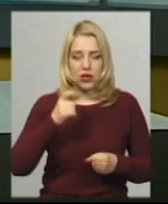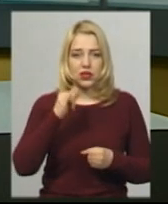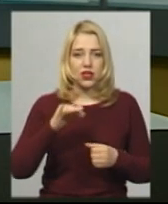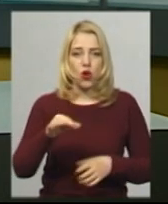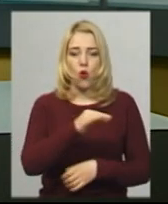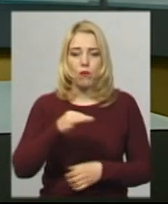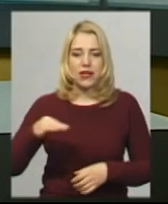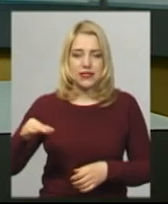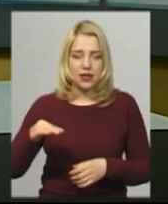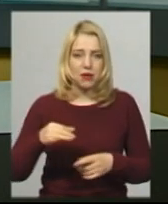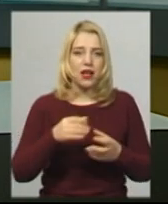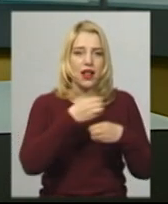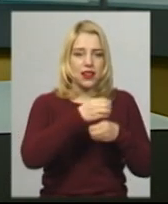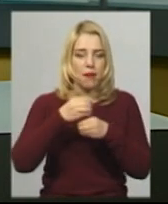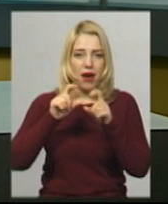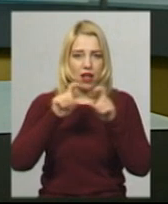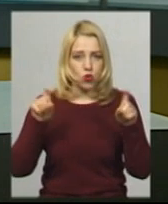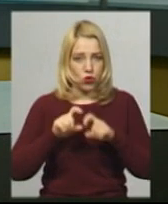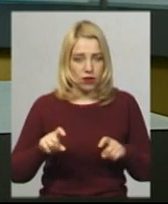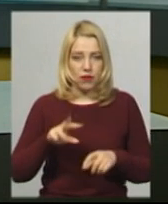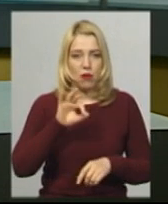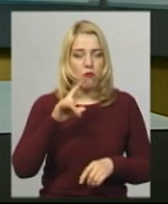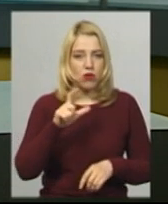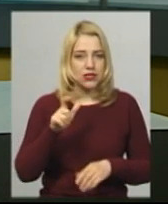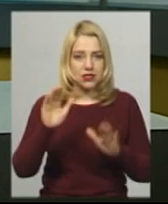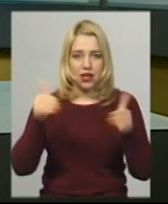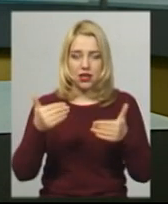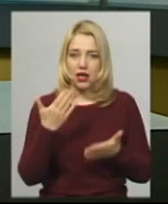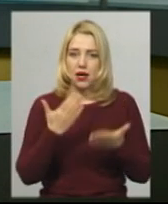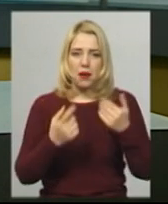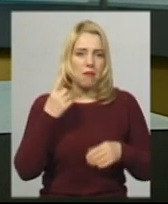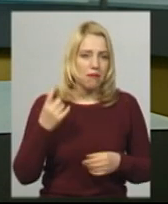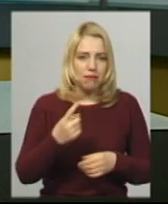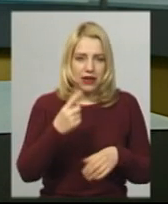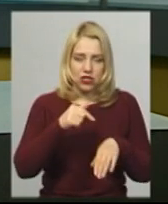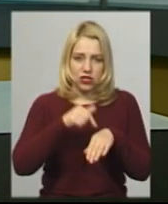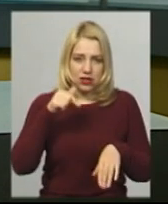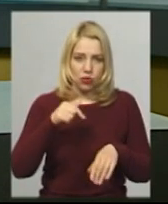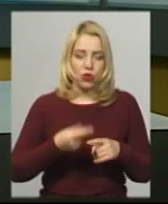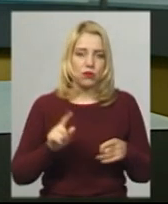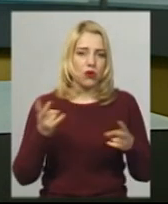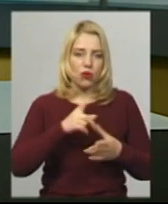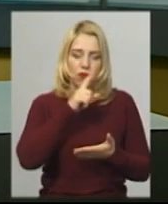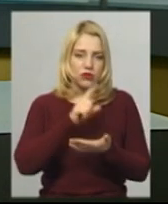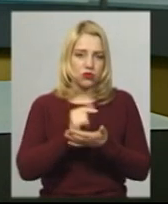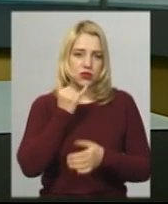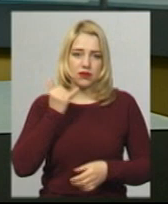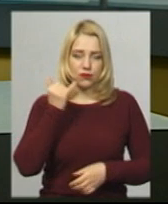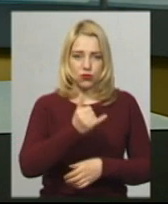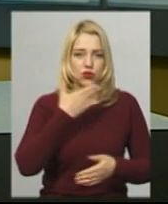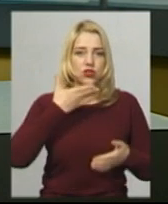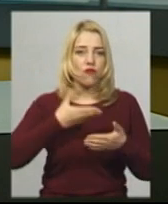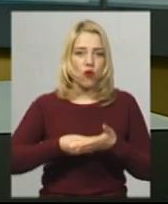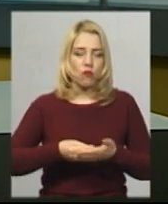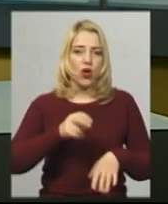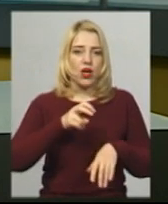обласними лабораторіями. МОЗ закликає, при перших симптомах респіраторних захворювань обов'язково зателефонуйте своєму сімейному лікарю.